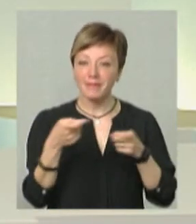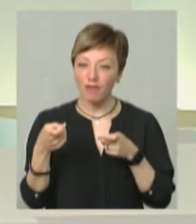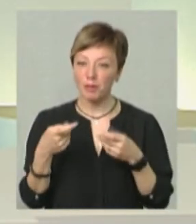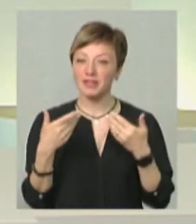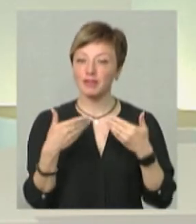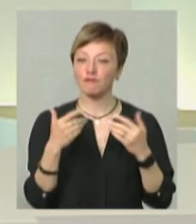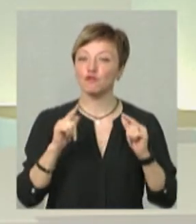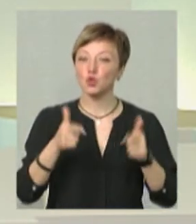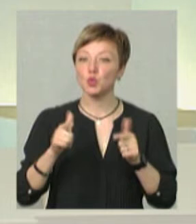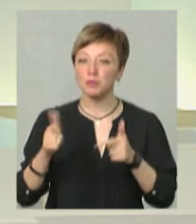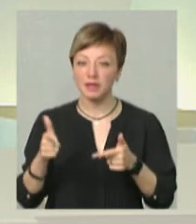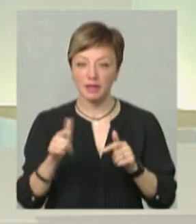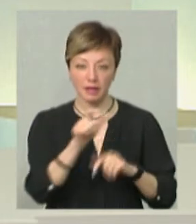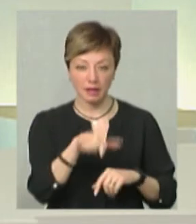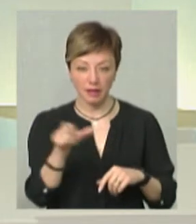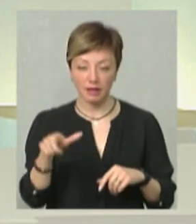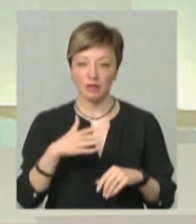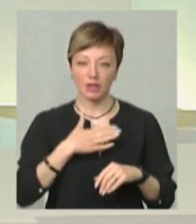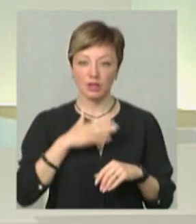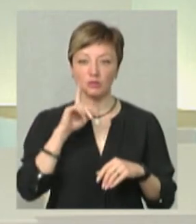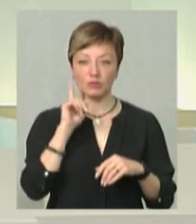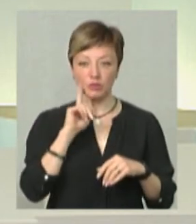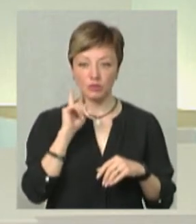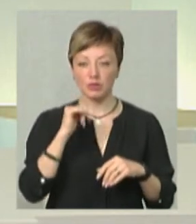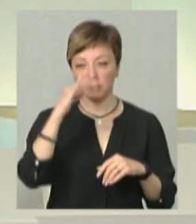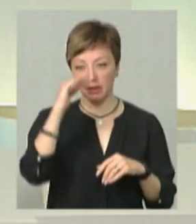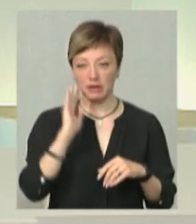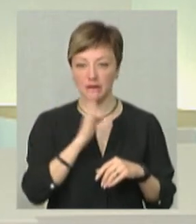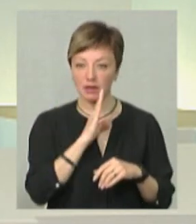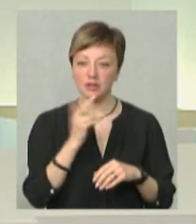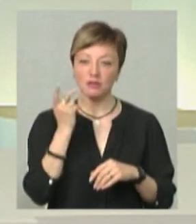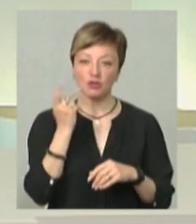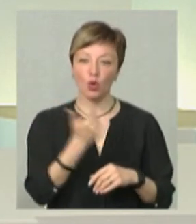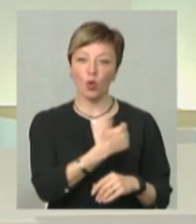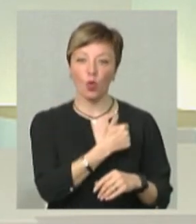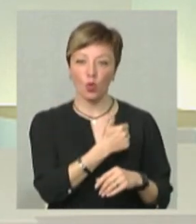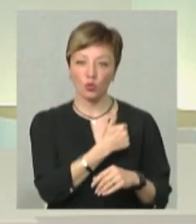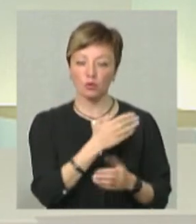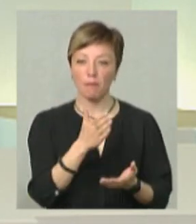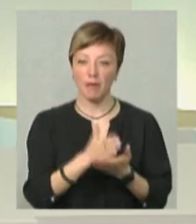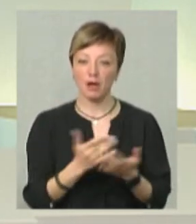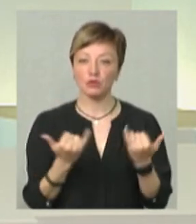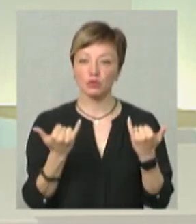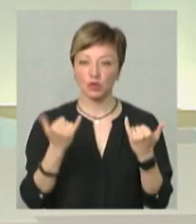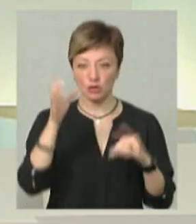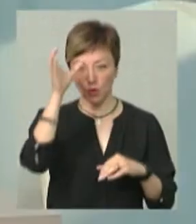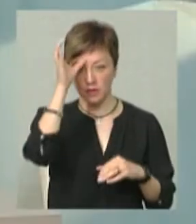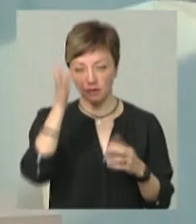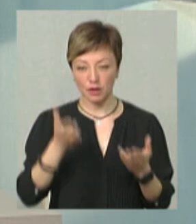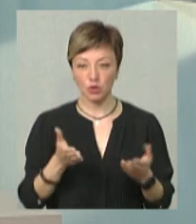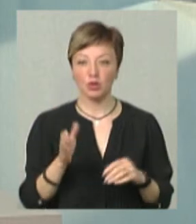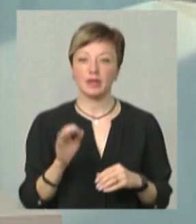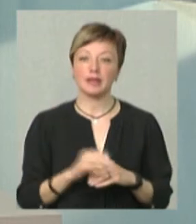вступників. Наші підлітки і батьки наших підлітків, вони завжди хочуть мати сучасну освіту.